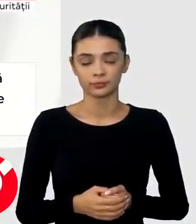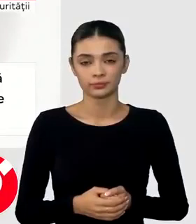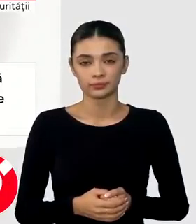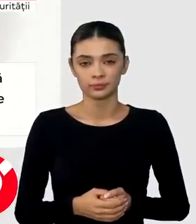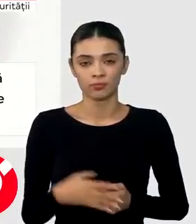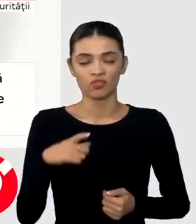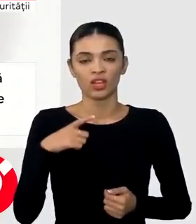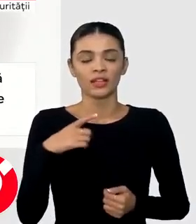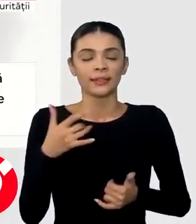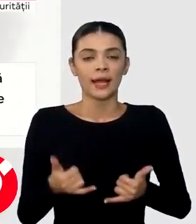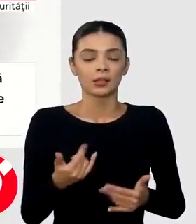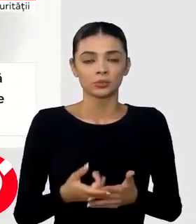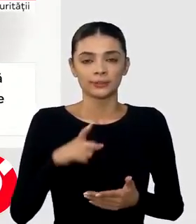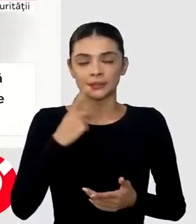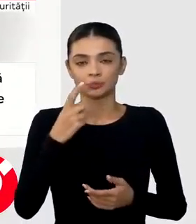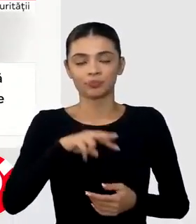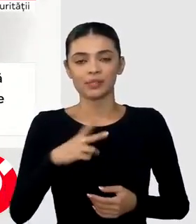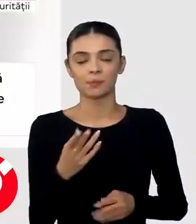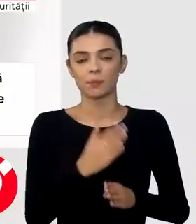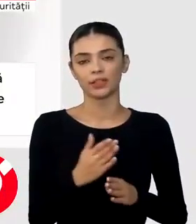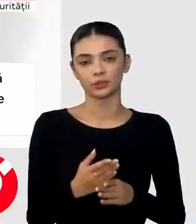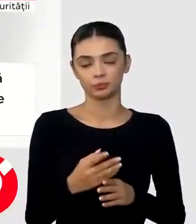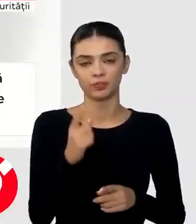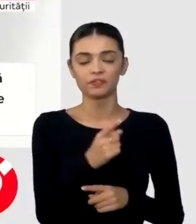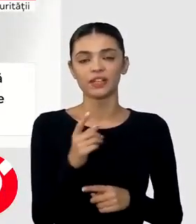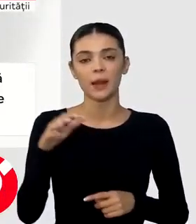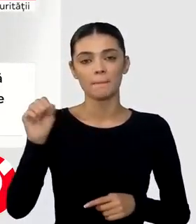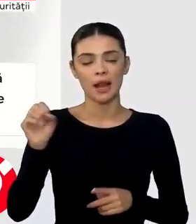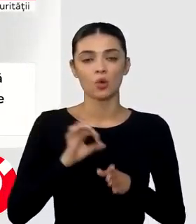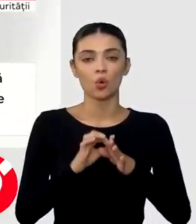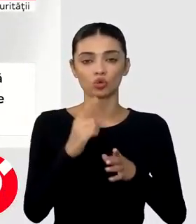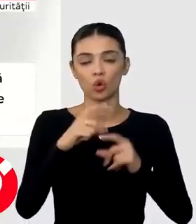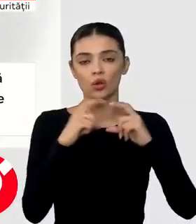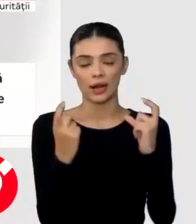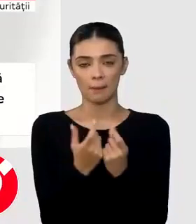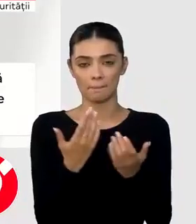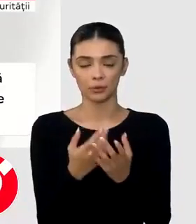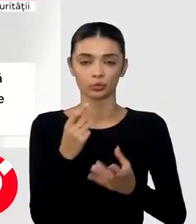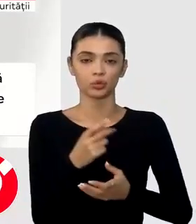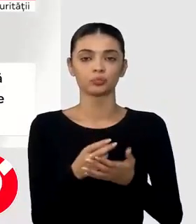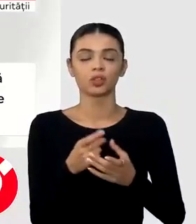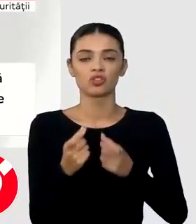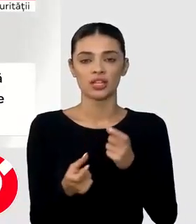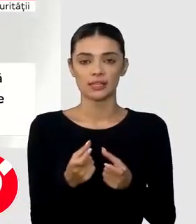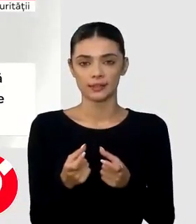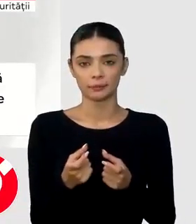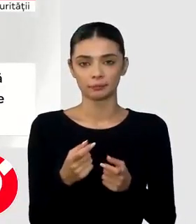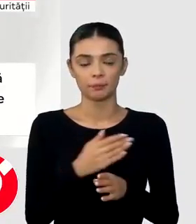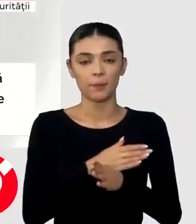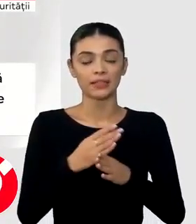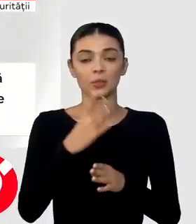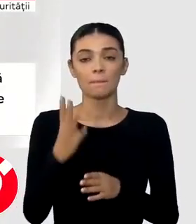statul meu este una destul de volatilă. Fiecare partid controlează câte o cameră a congresului. Peste 14 luni vin